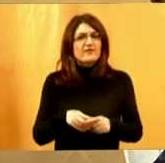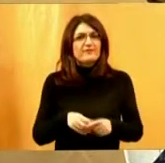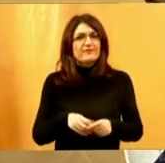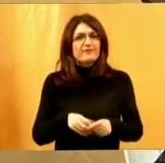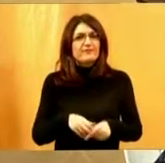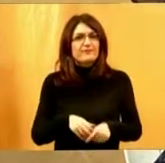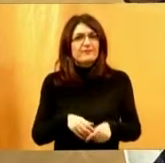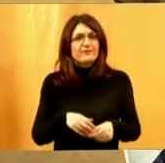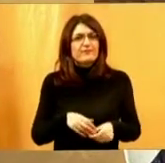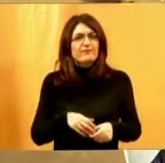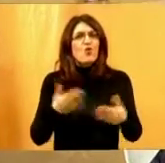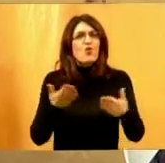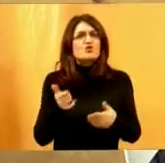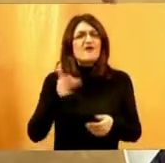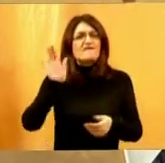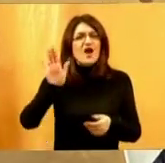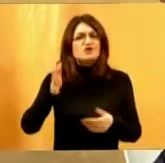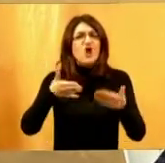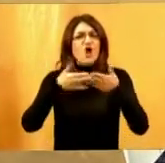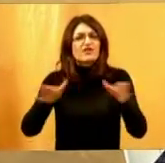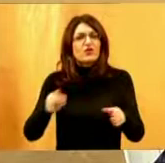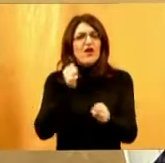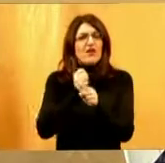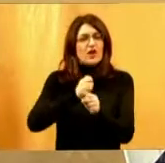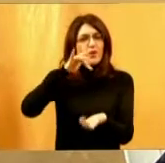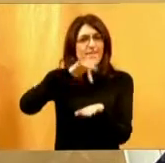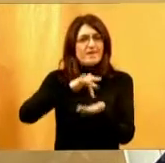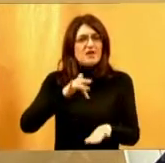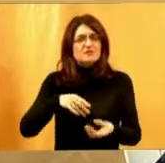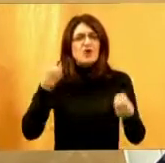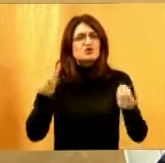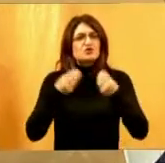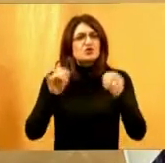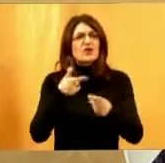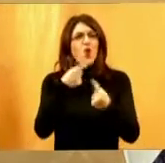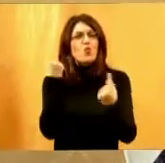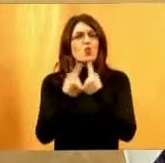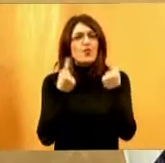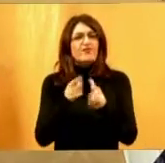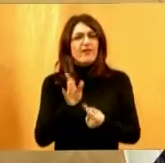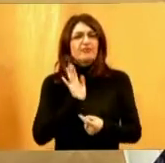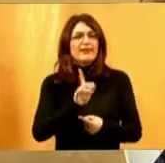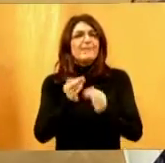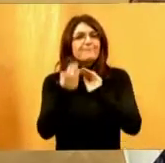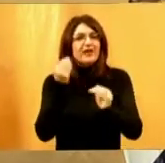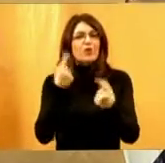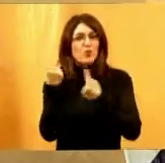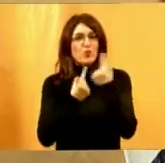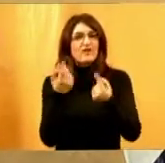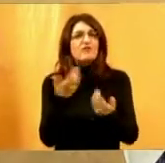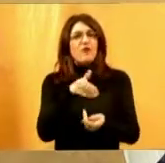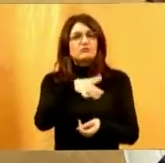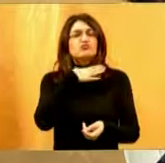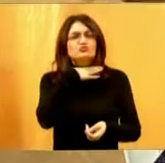koja su vama otvorena radna mjesta, što su uvjeti ili preduvjeti, kako se